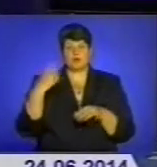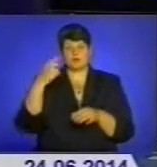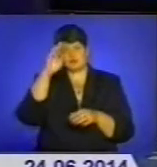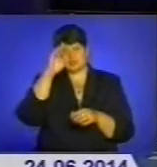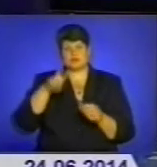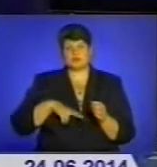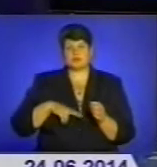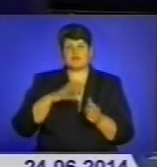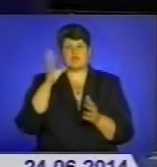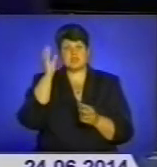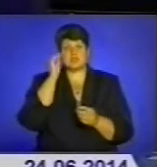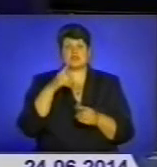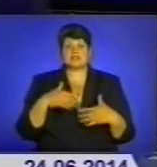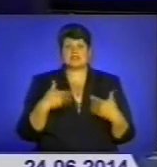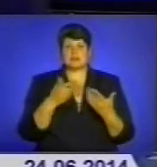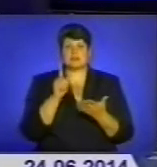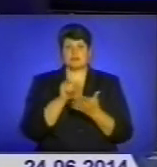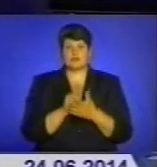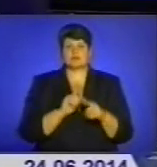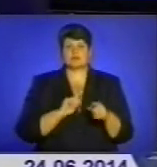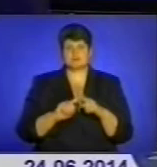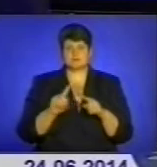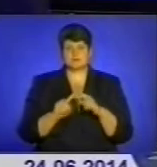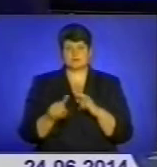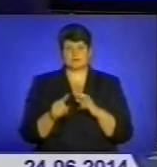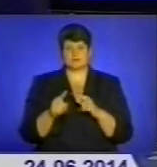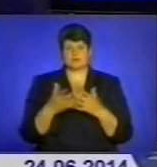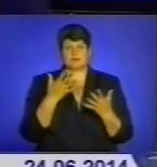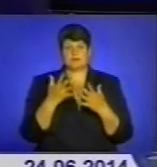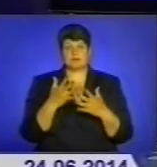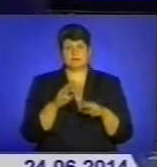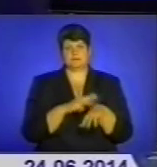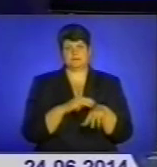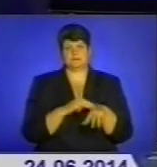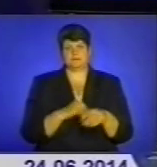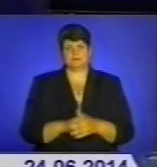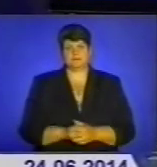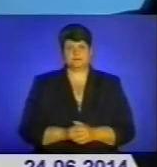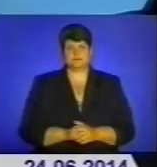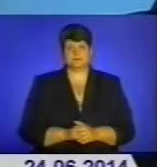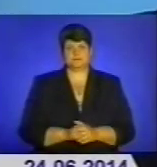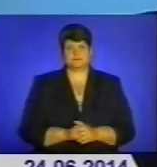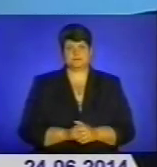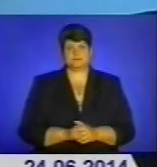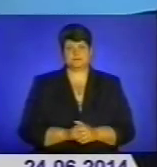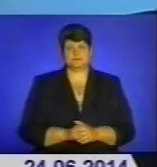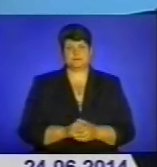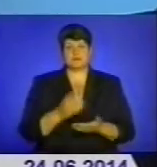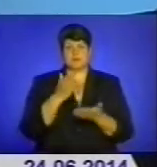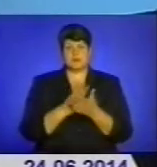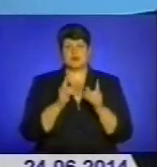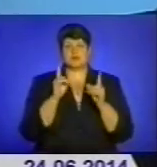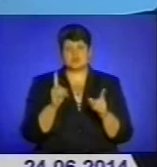адміністрації вважає, що на звернення мають терміново відреагувати правоохоронні органи. Маю лише